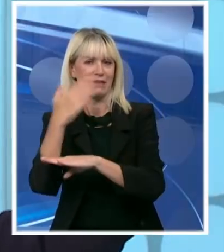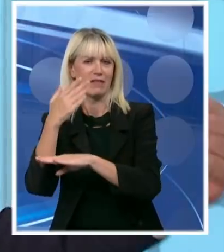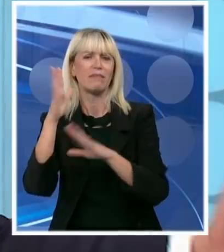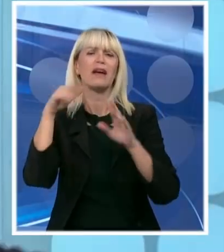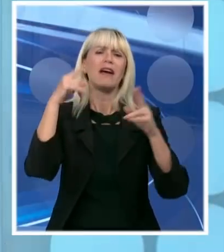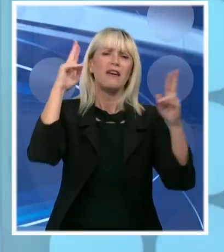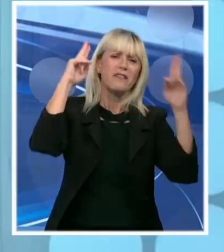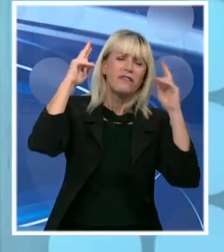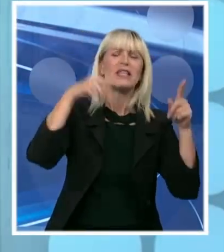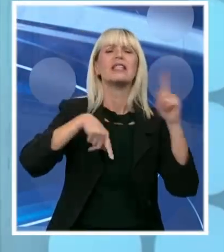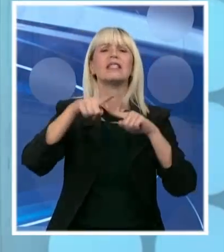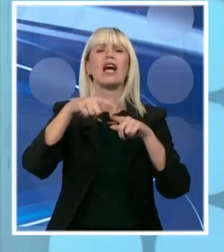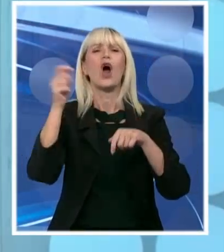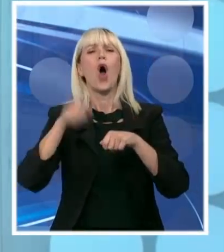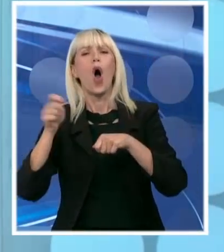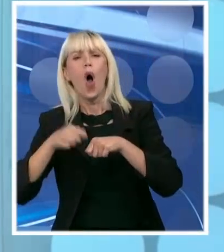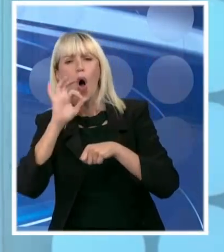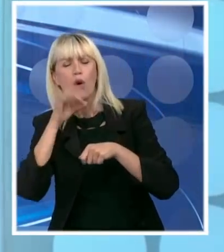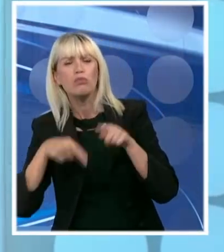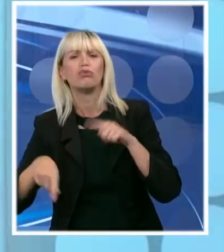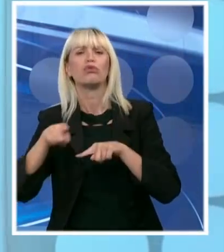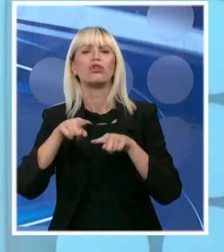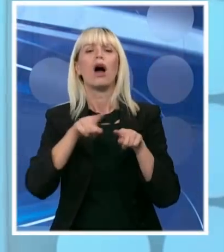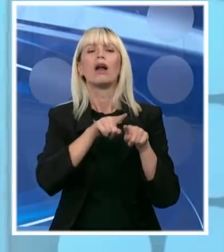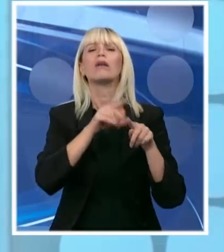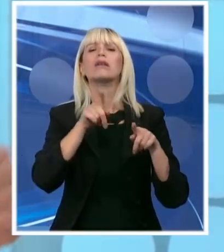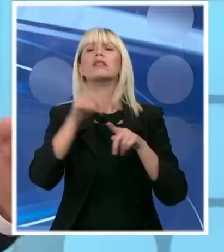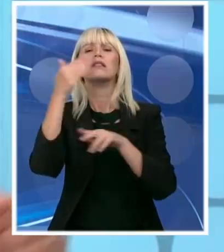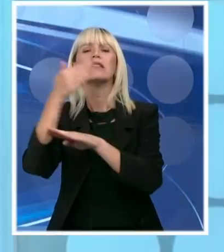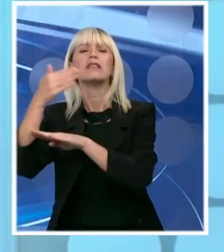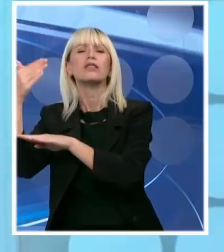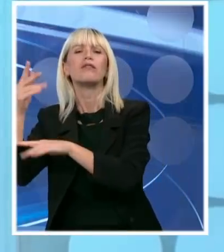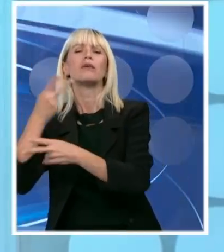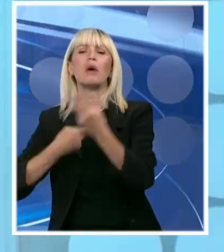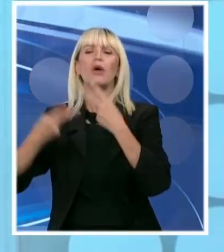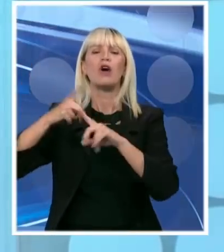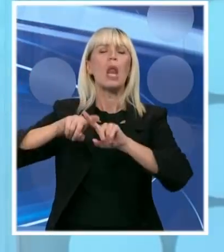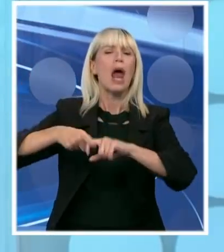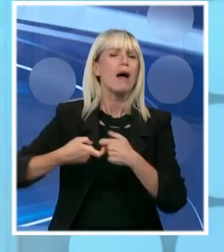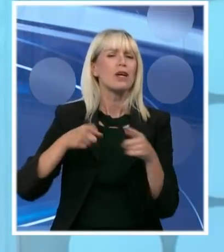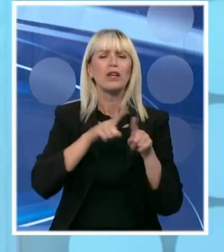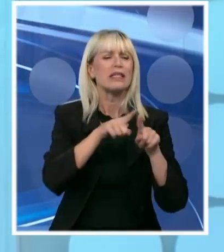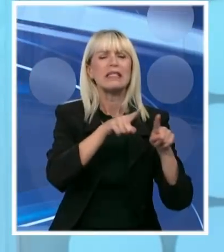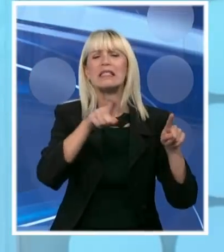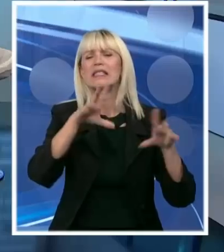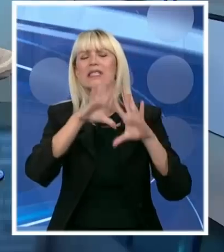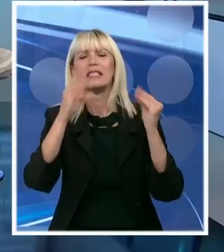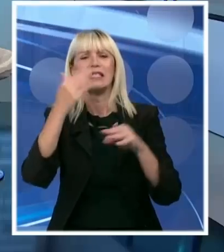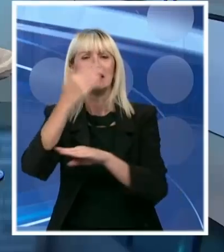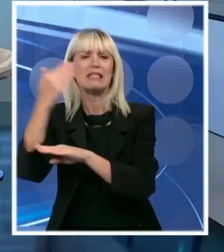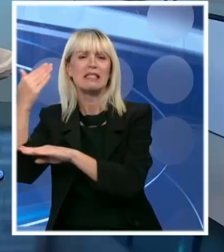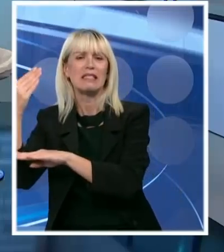frizera, obućara do ljudi koji imaju svoje privatne kompanije za proizvodnju namještaja, bilo kojih drugih. A se pravila